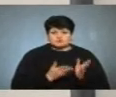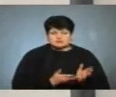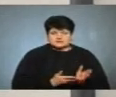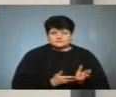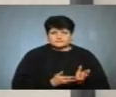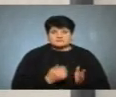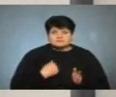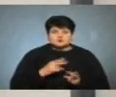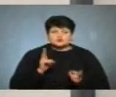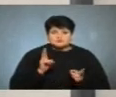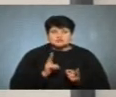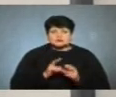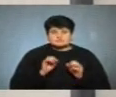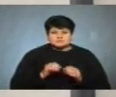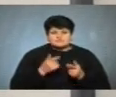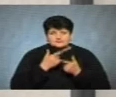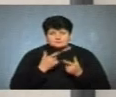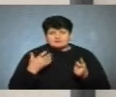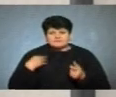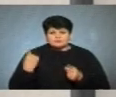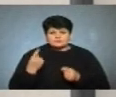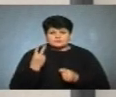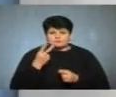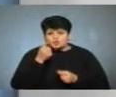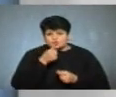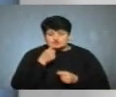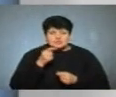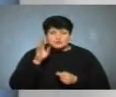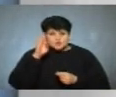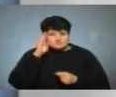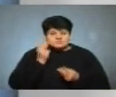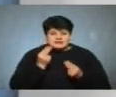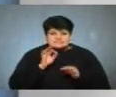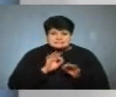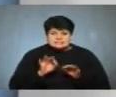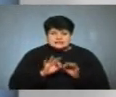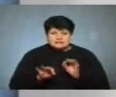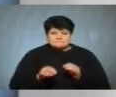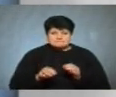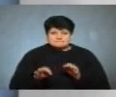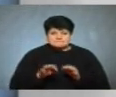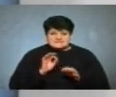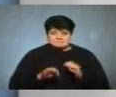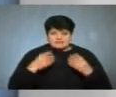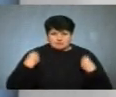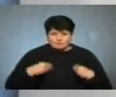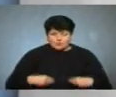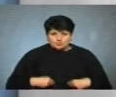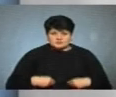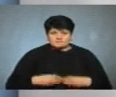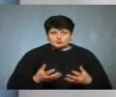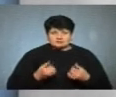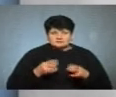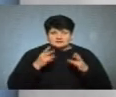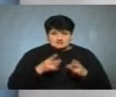От, може, ви зустрічали таку інформацію. На Львівщині двохрічний хлопчик, граючись з сірниками, підпалив на собі одяг і від отриманих